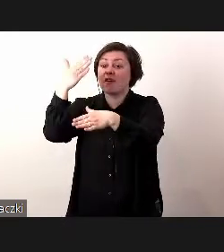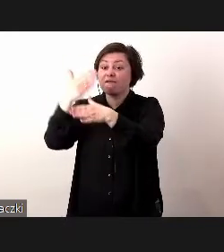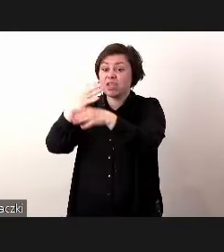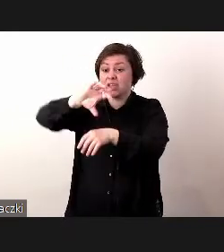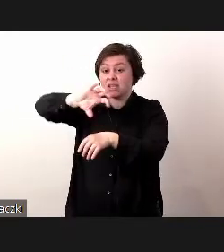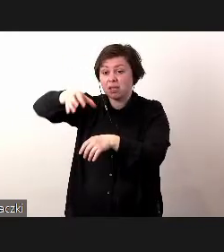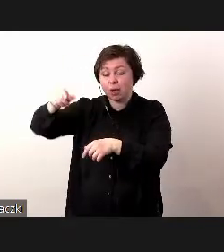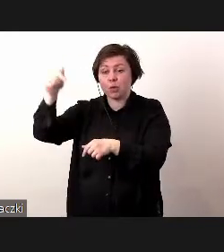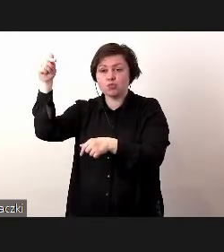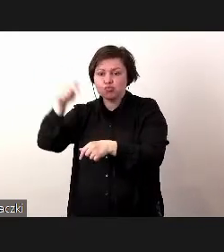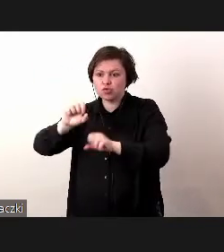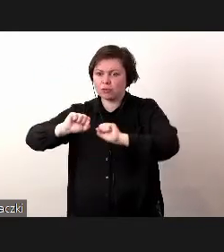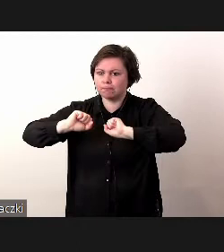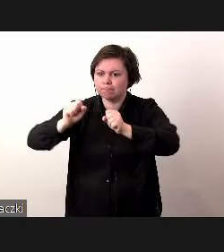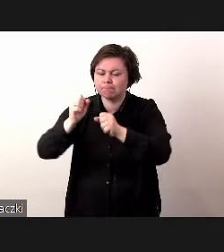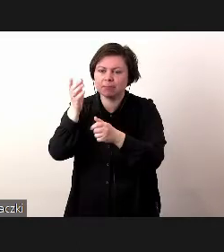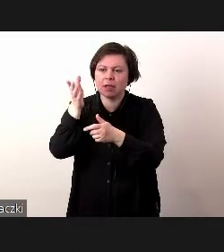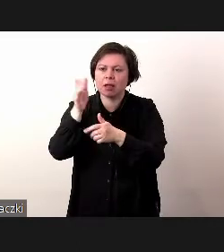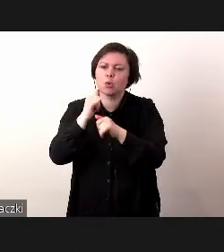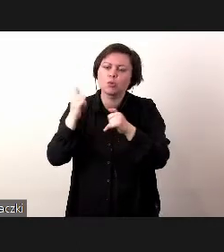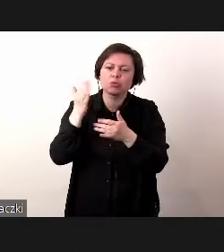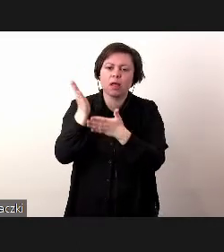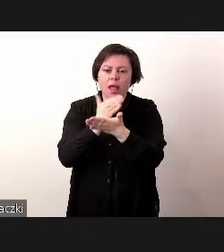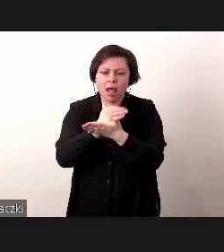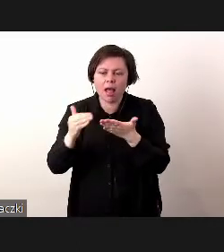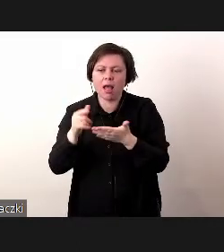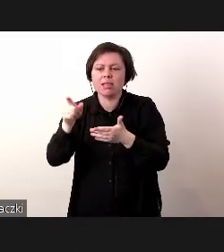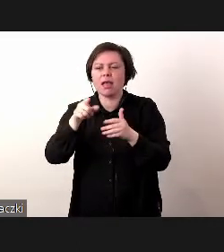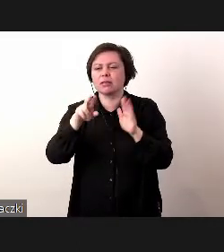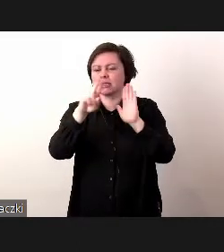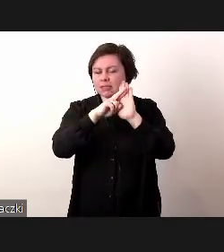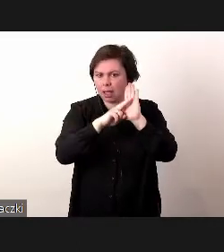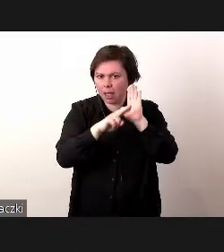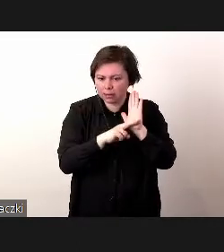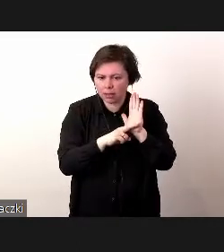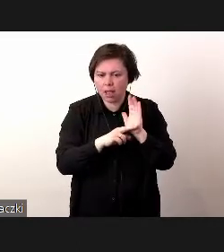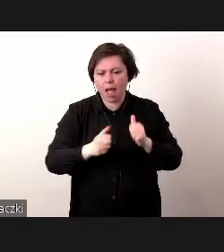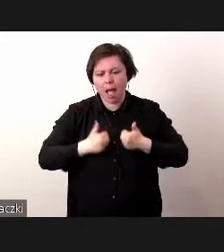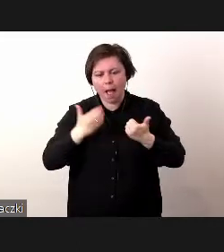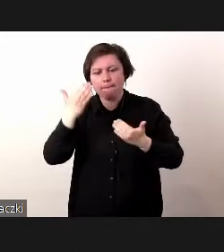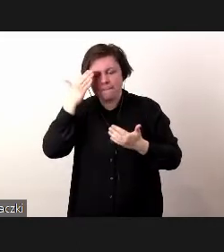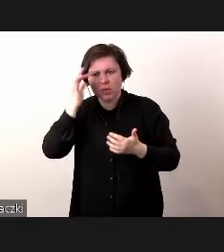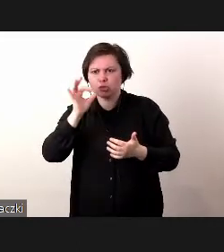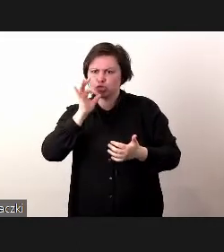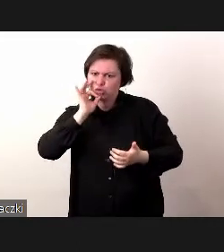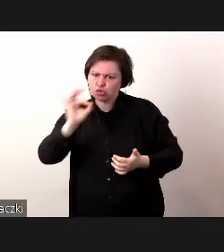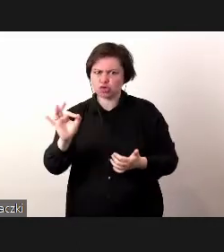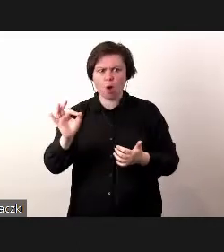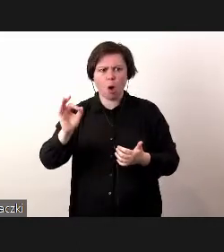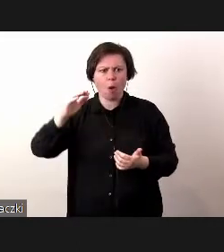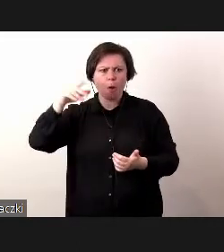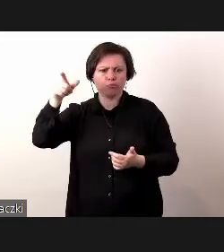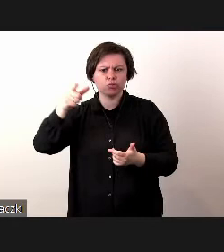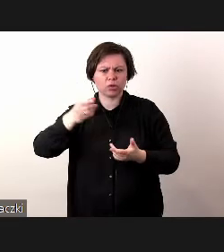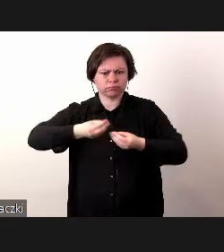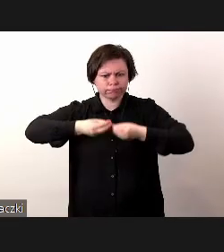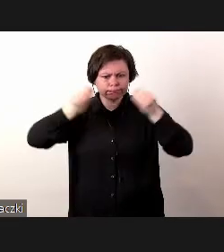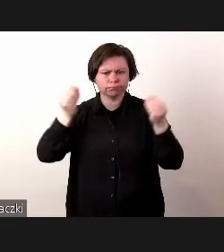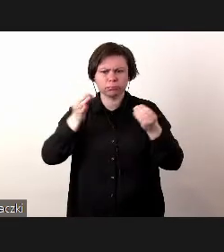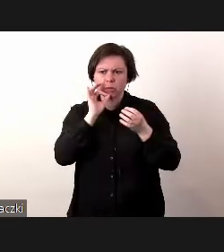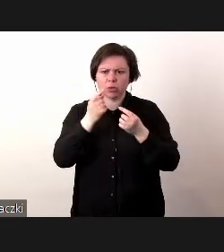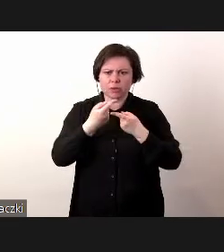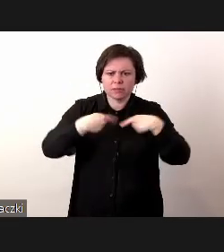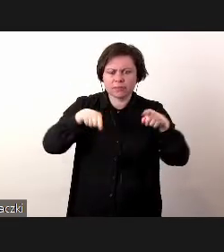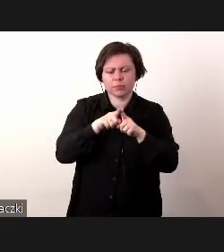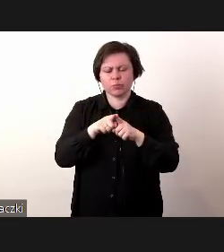powdrażane pewne elementy, tak naprawdę możemy sobie powiedzieć, z tego standardu, żeby mieć dojrzałość, żeby realizować pewnego